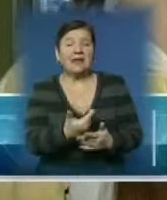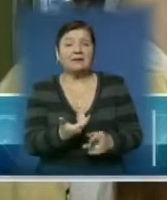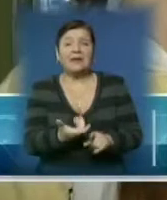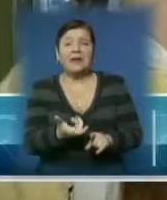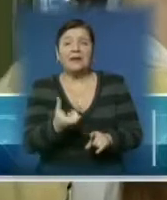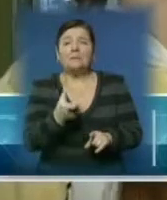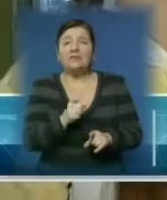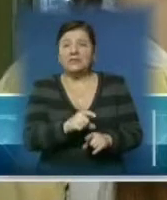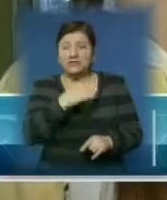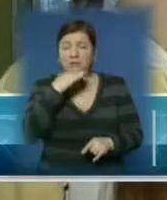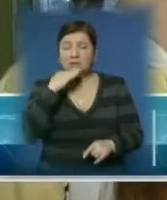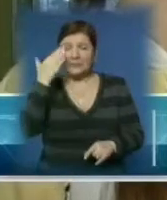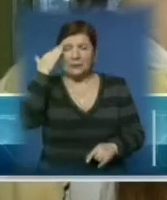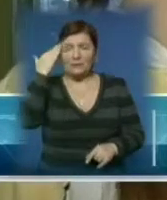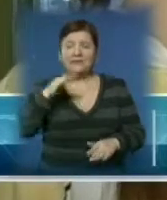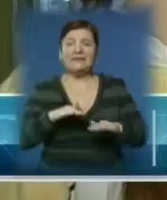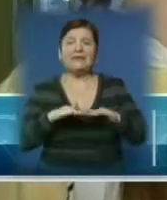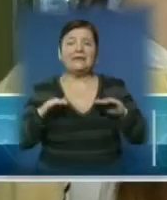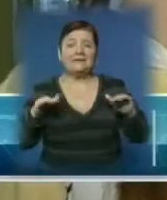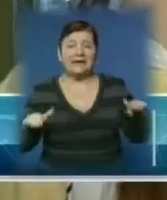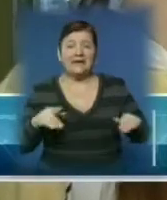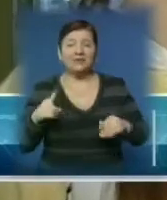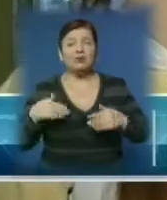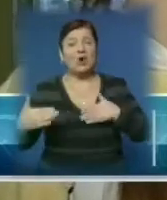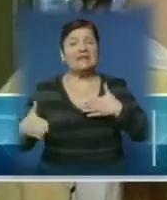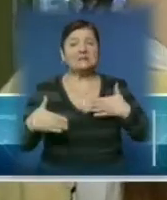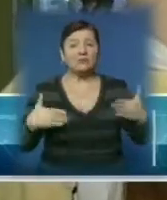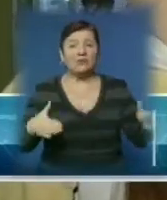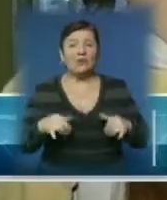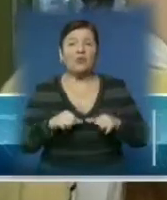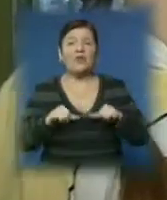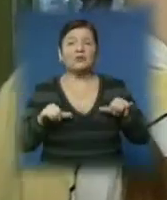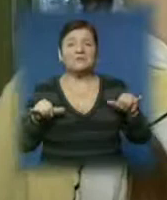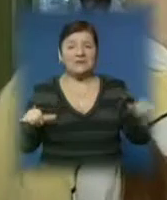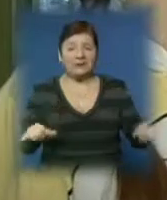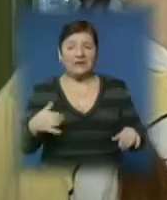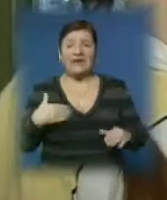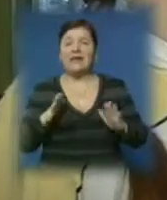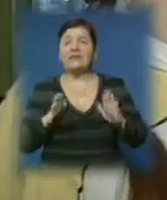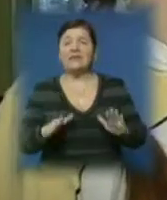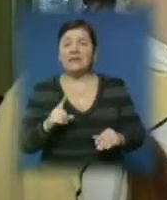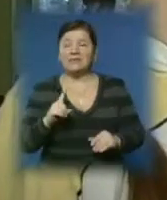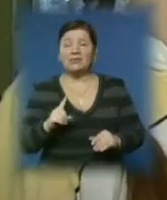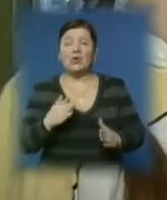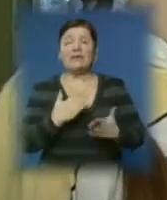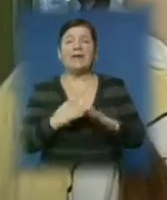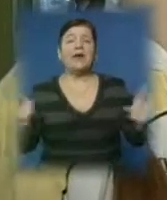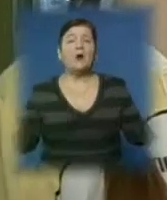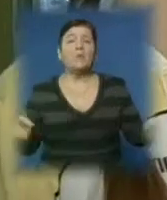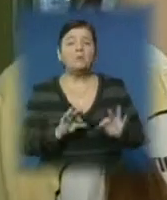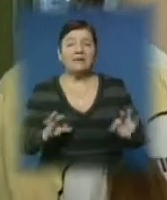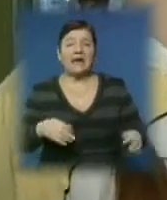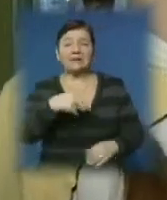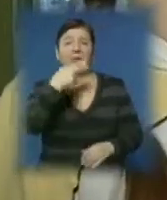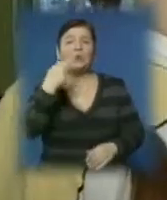талановитих дітей і показати, що вони різносторонньо розвинуті, і показати не лише, що в нас є музиканти, що в нас є